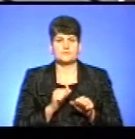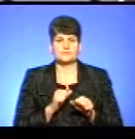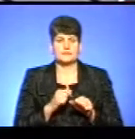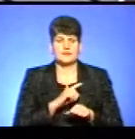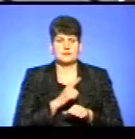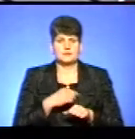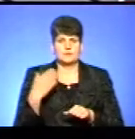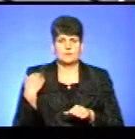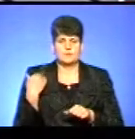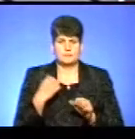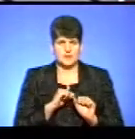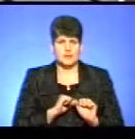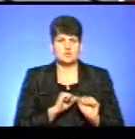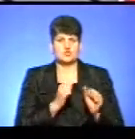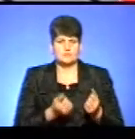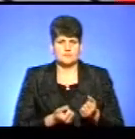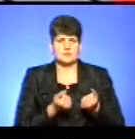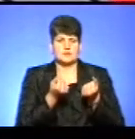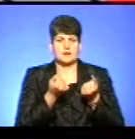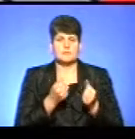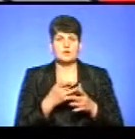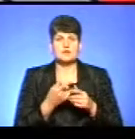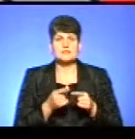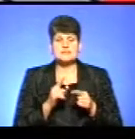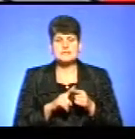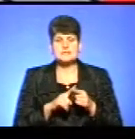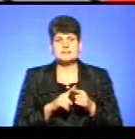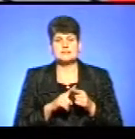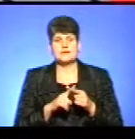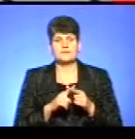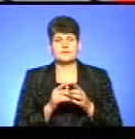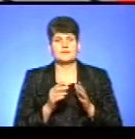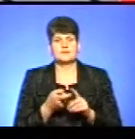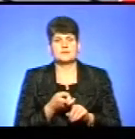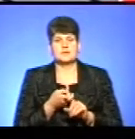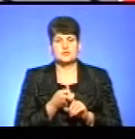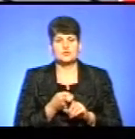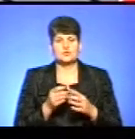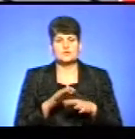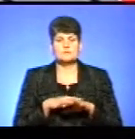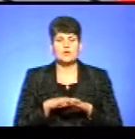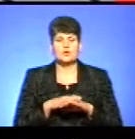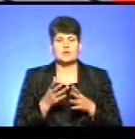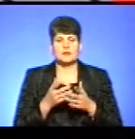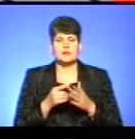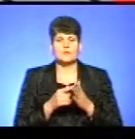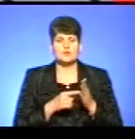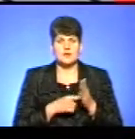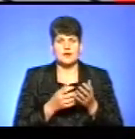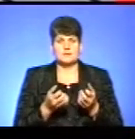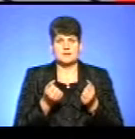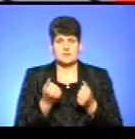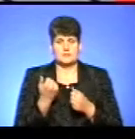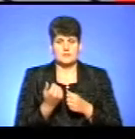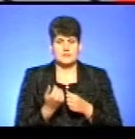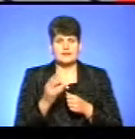спільноти, до якої ти належиш, стратегічно, яка поділяє ті демократичні цінності, до яких ми прагнемо. Хочу нагадати,